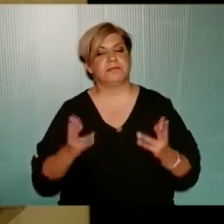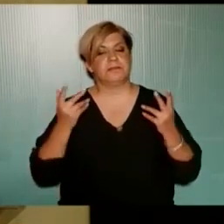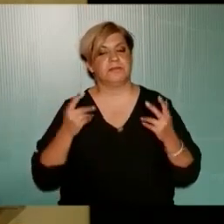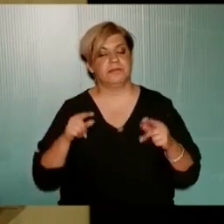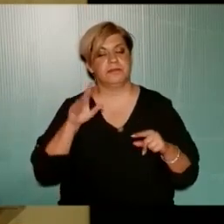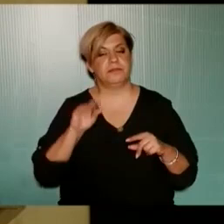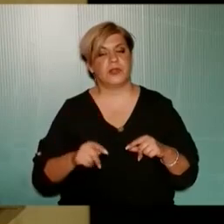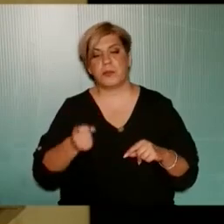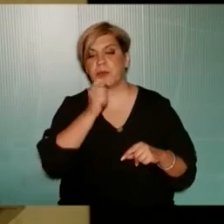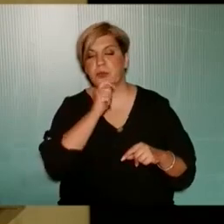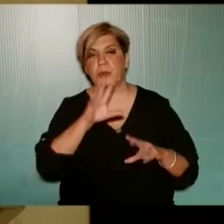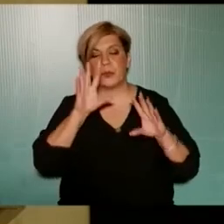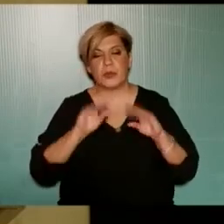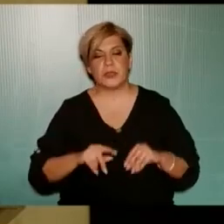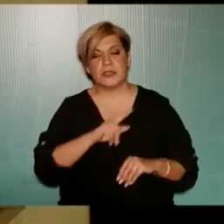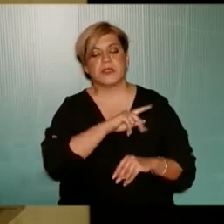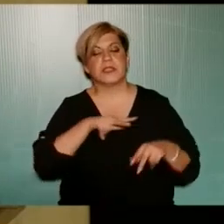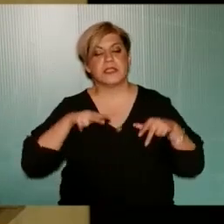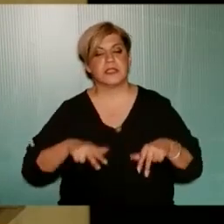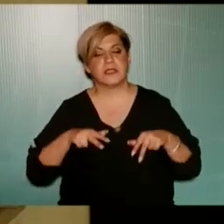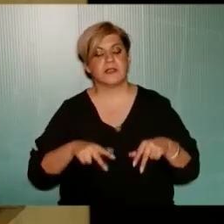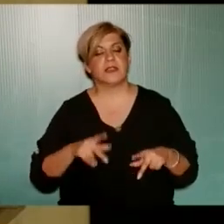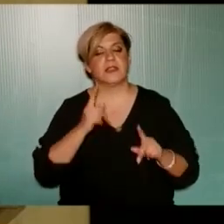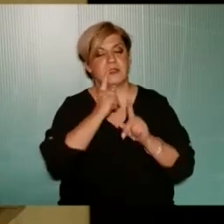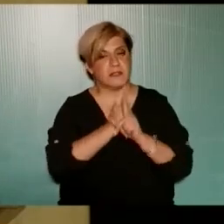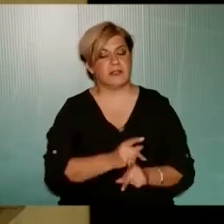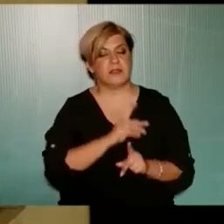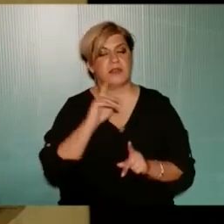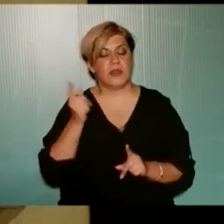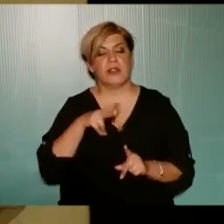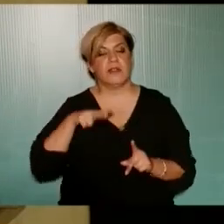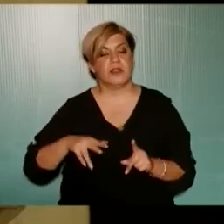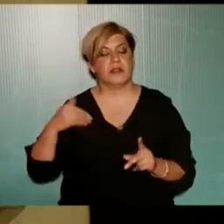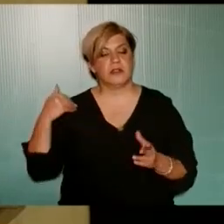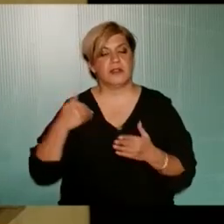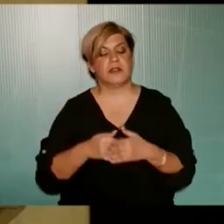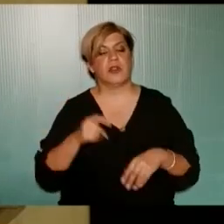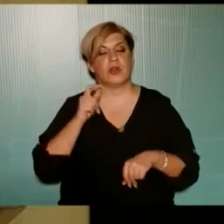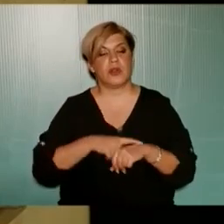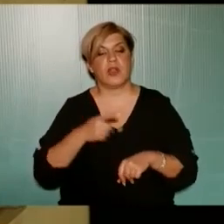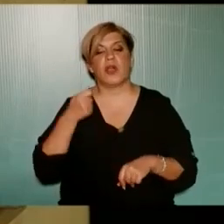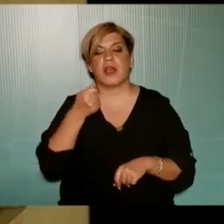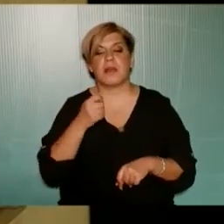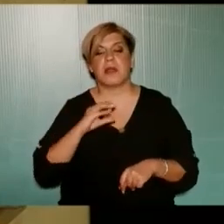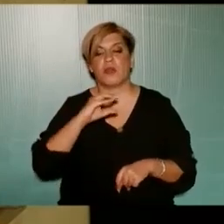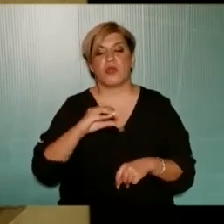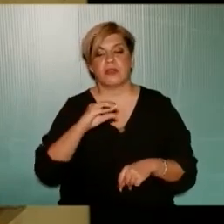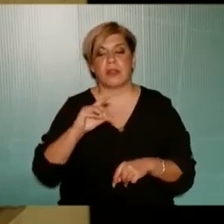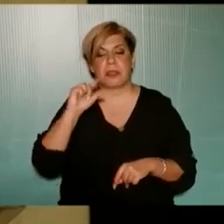Ενάντια σε αυτή την πολιτική Της κυβέρνησης Κατά κύριο λόγο Όλων των κυβερνήσεων πέρασαν Για τη χρόνια υποχρηματοδότηση